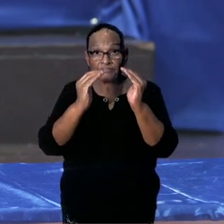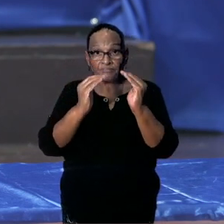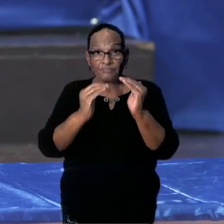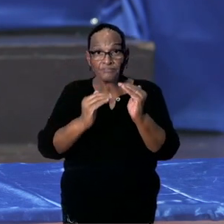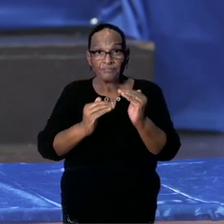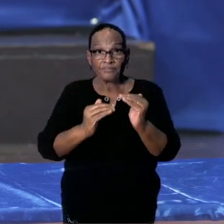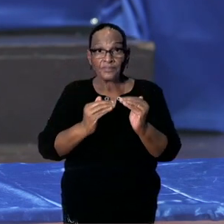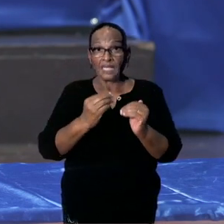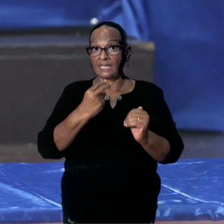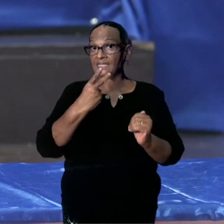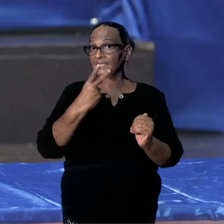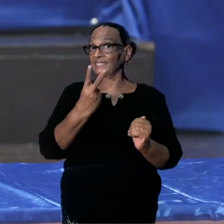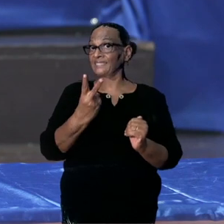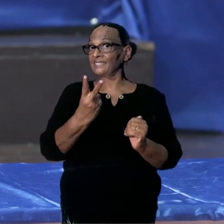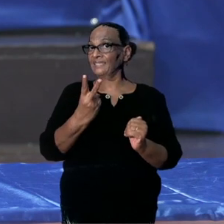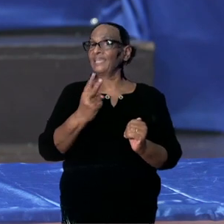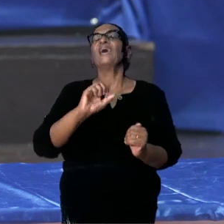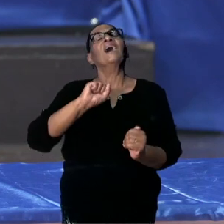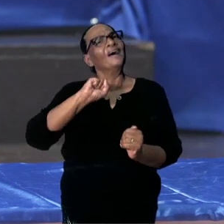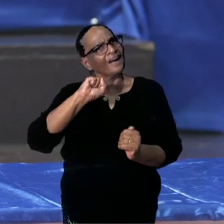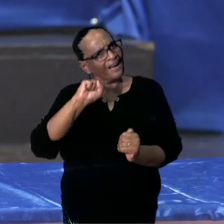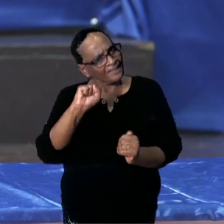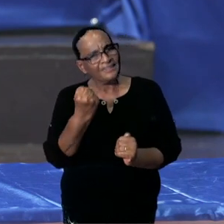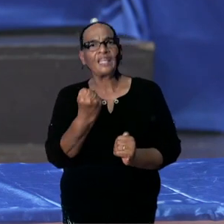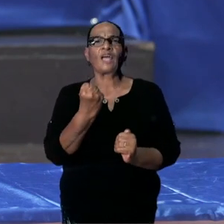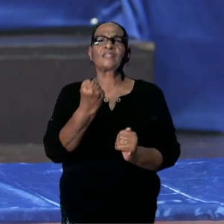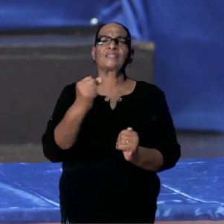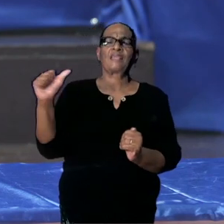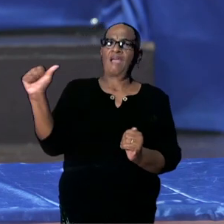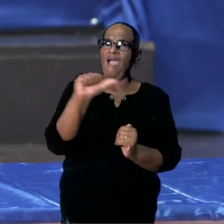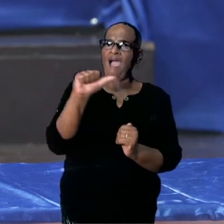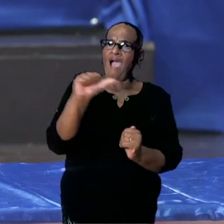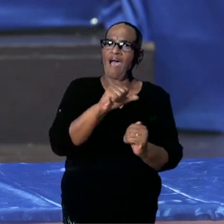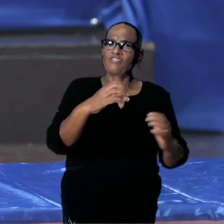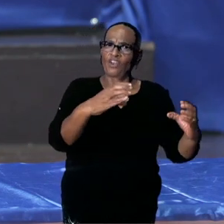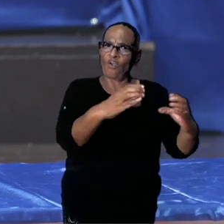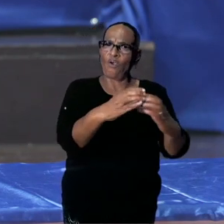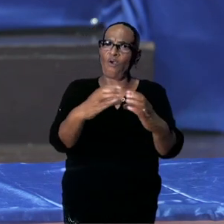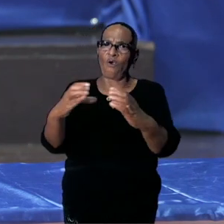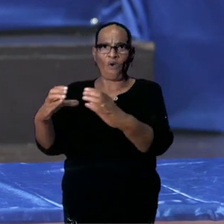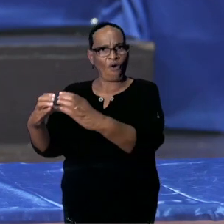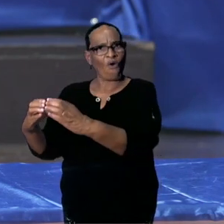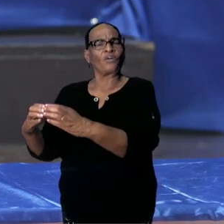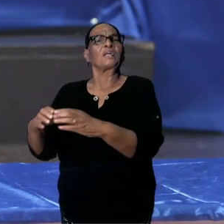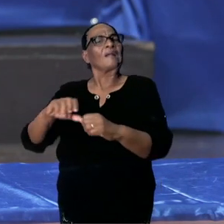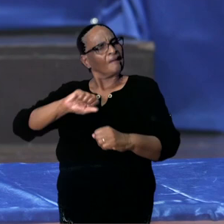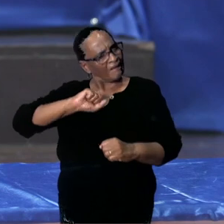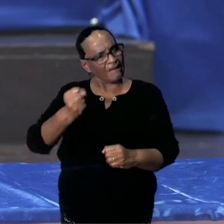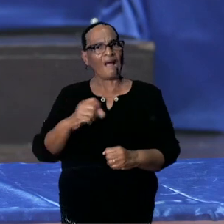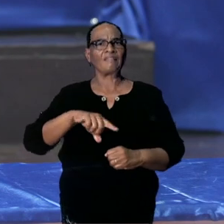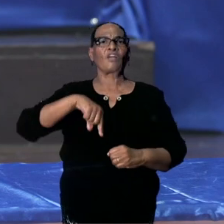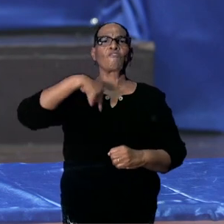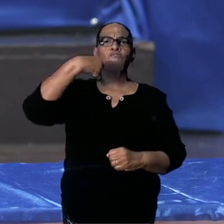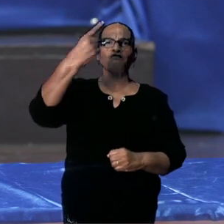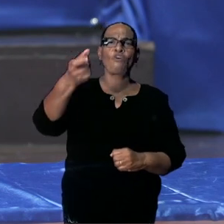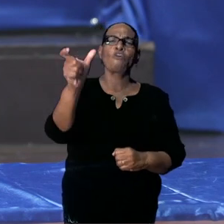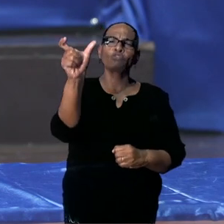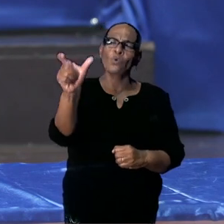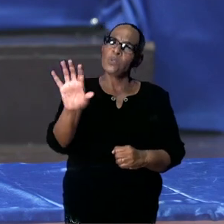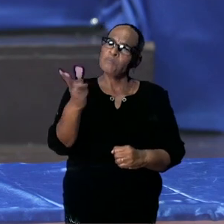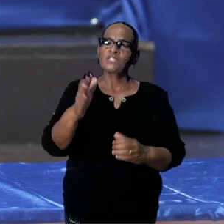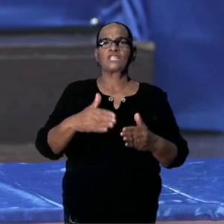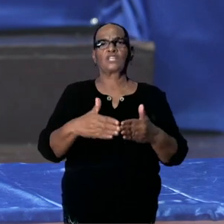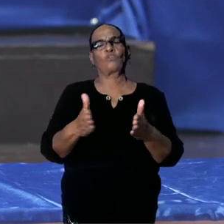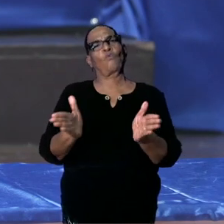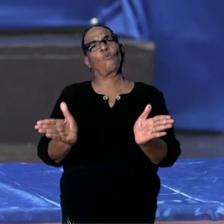ook weer ruimte bieden aan de samenleving voor het heropenen van een aantal sectoren. En ik denk in deze specifiek